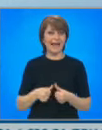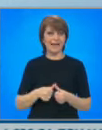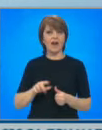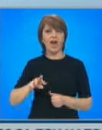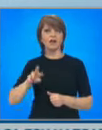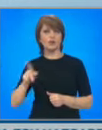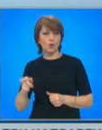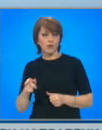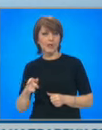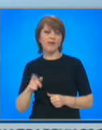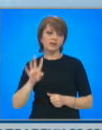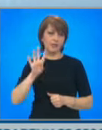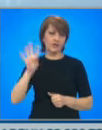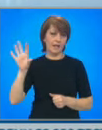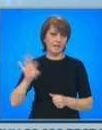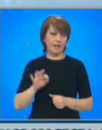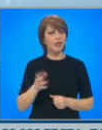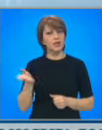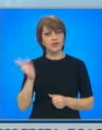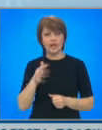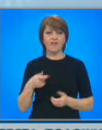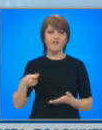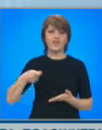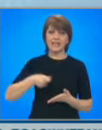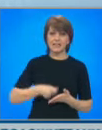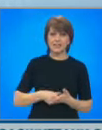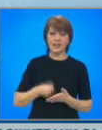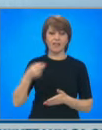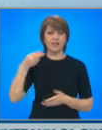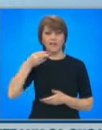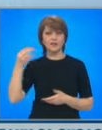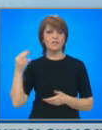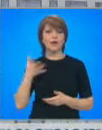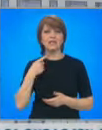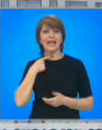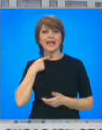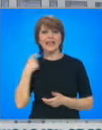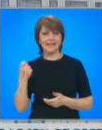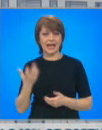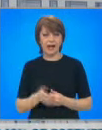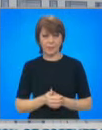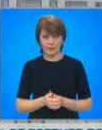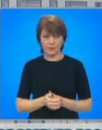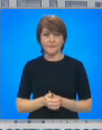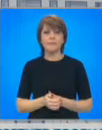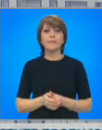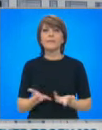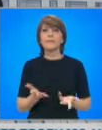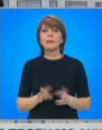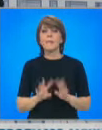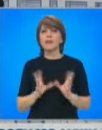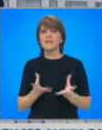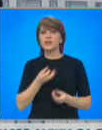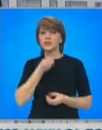Въпреки това ще се финансират и фирми, които са на загуба, стигдане с отрицателен капитал. При всички случаи, когато говорим за